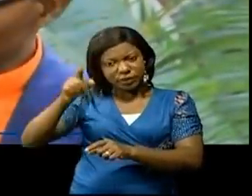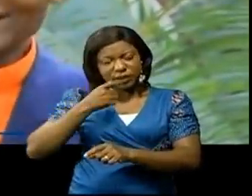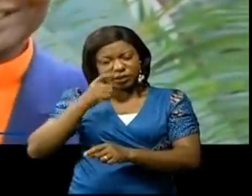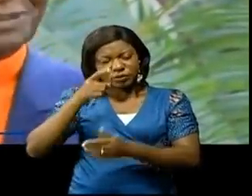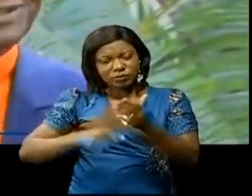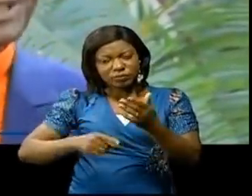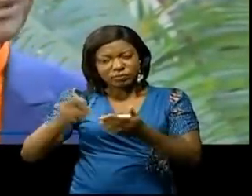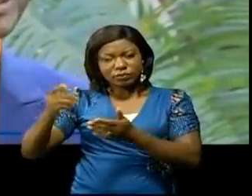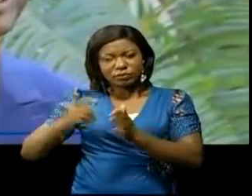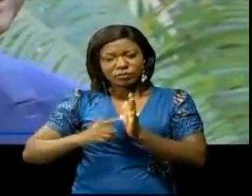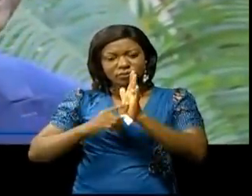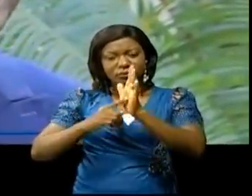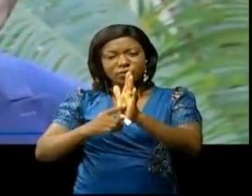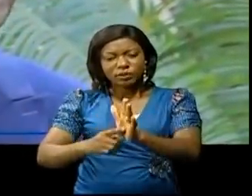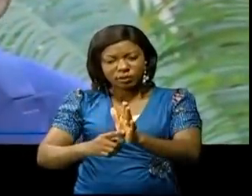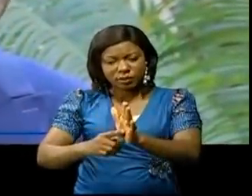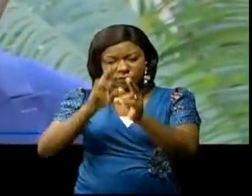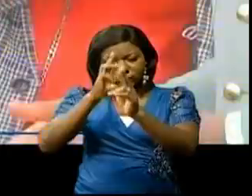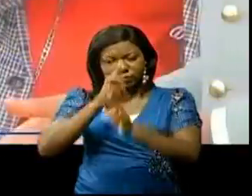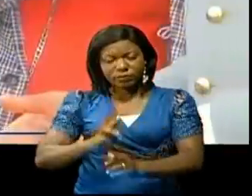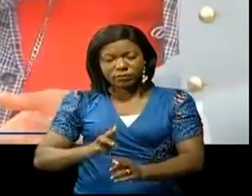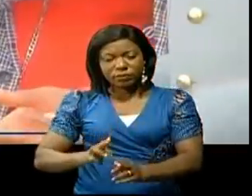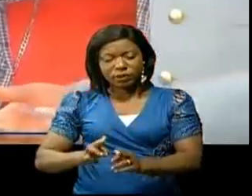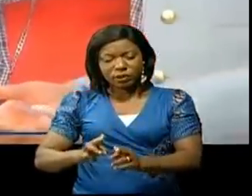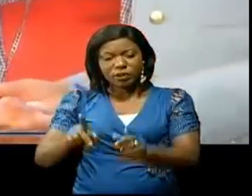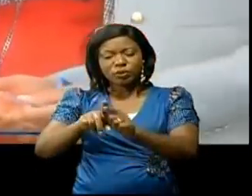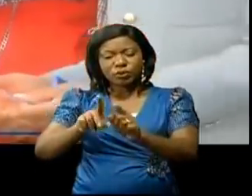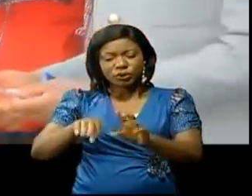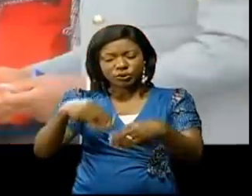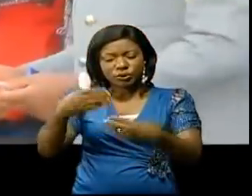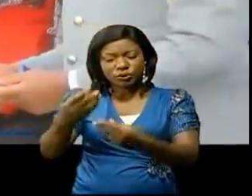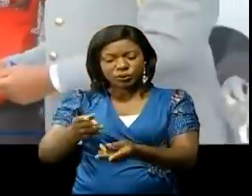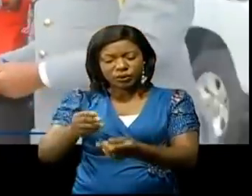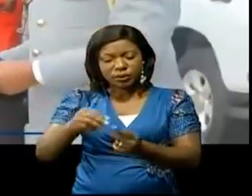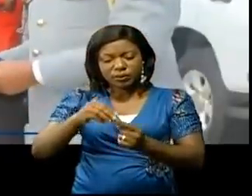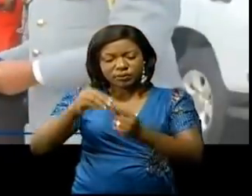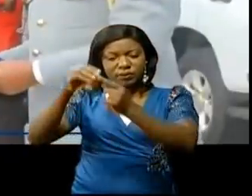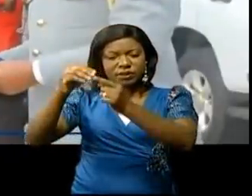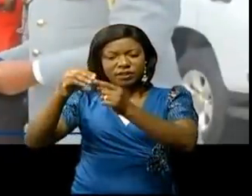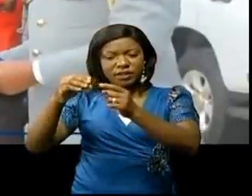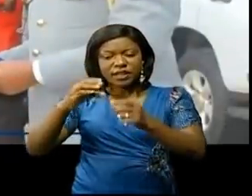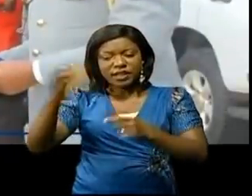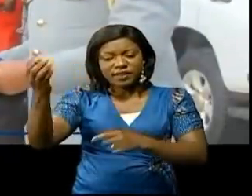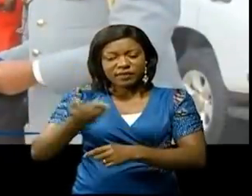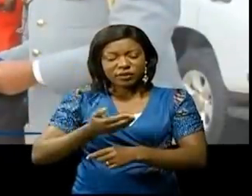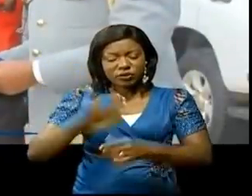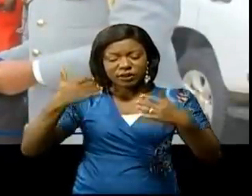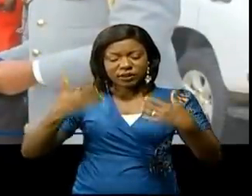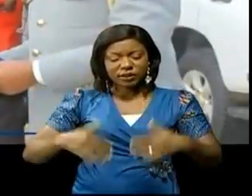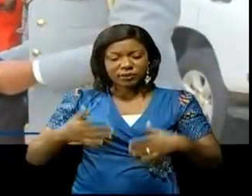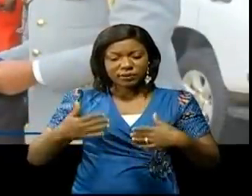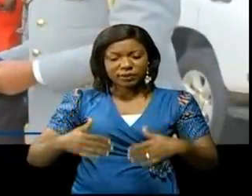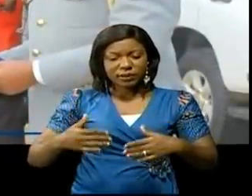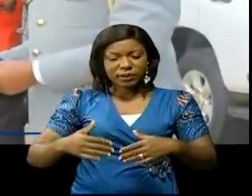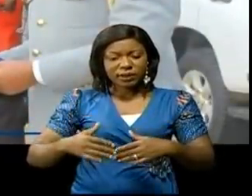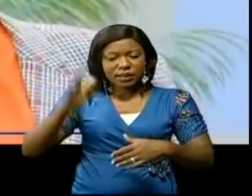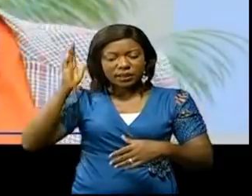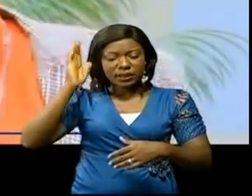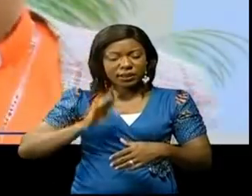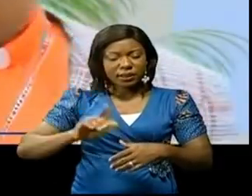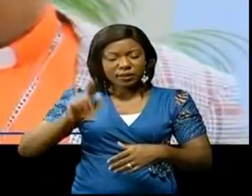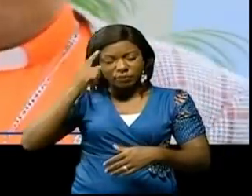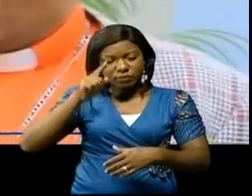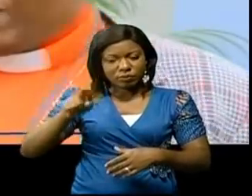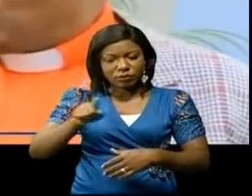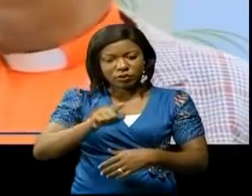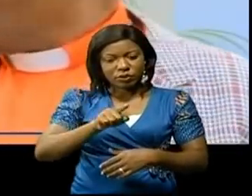présenter les civilités et par la même occasion remettre officiellement l'invitation de la cérémonie du Sacre de l'An de l'Heure, à l